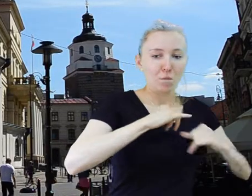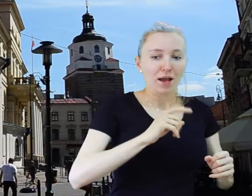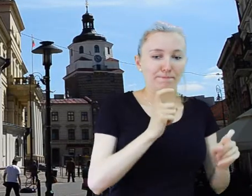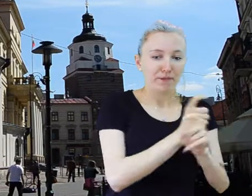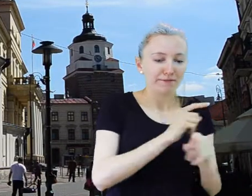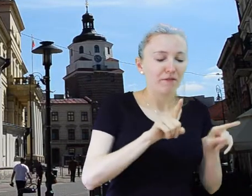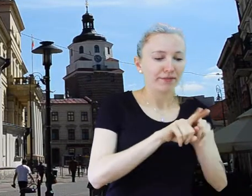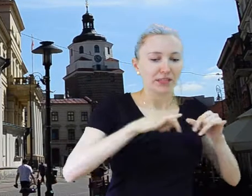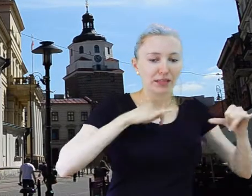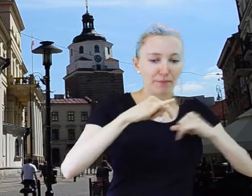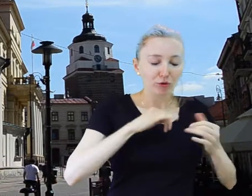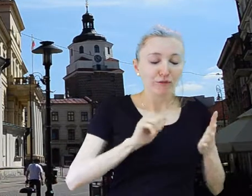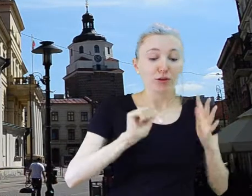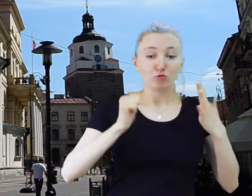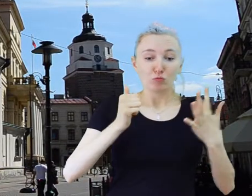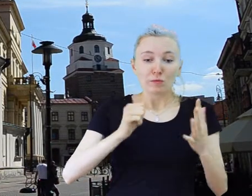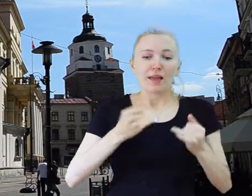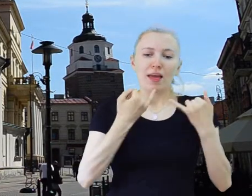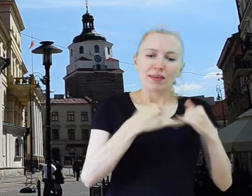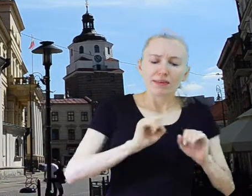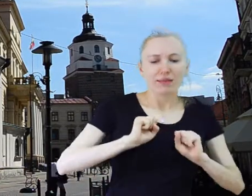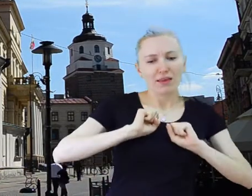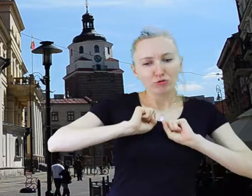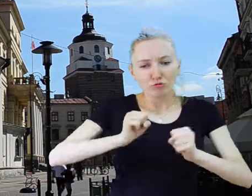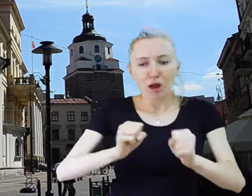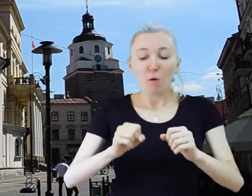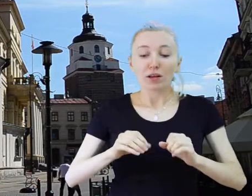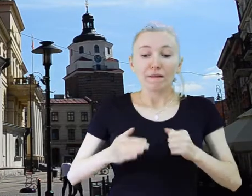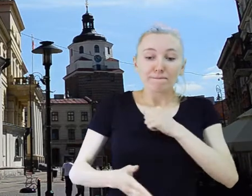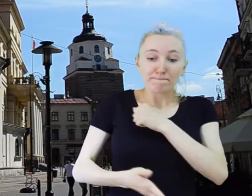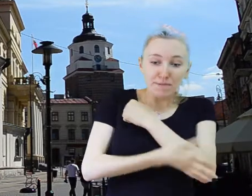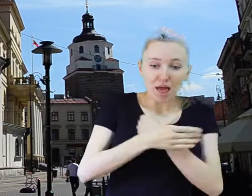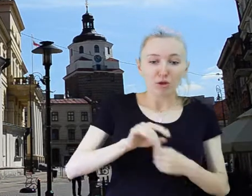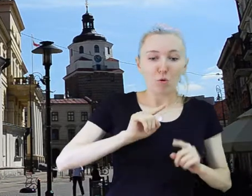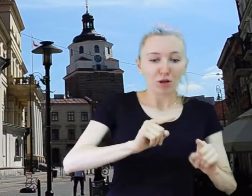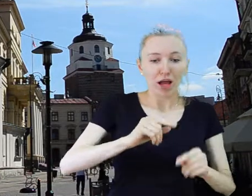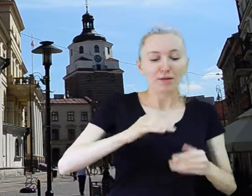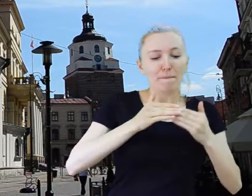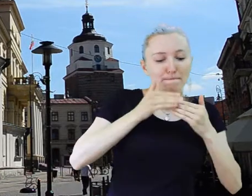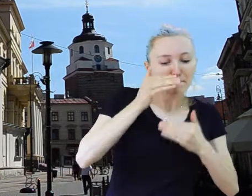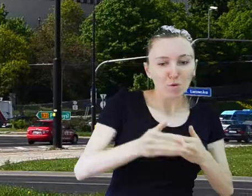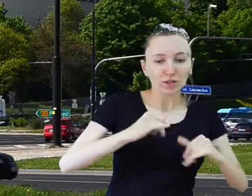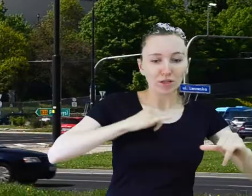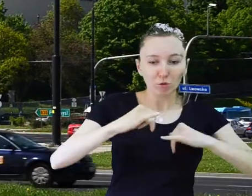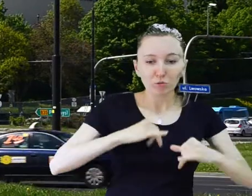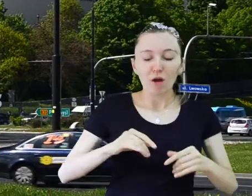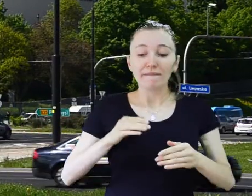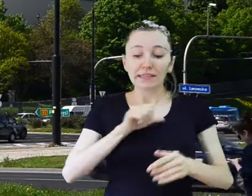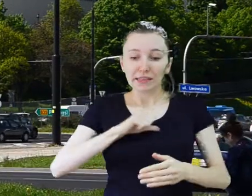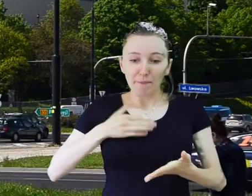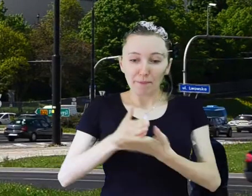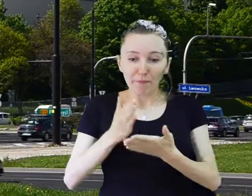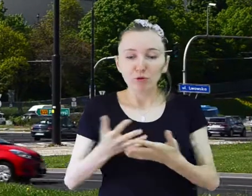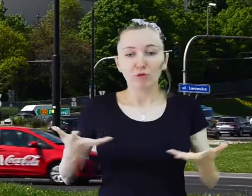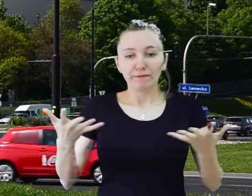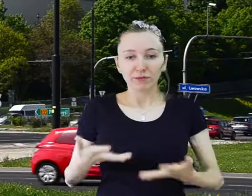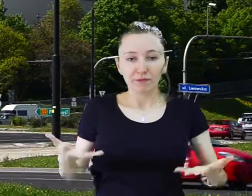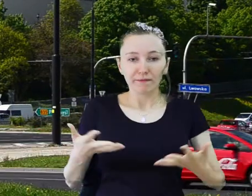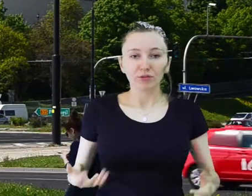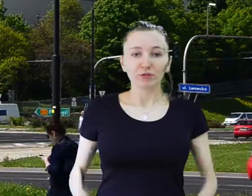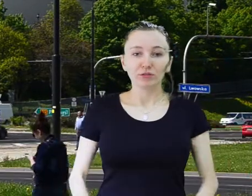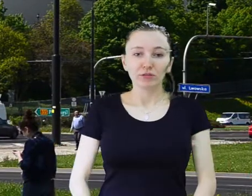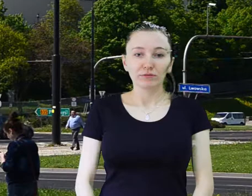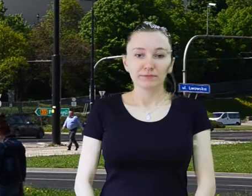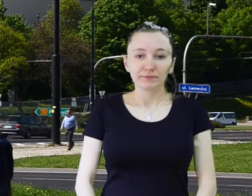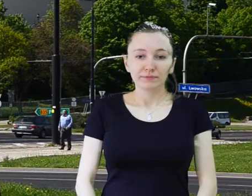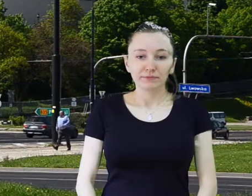władz państwowych i samorządowych, podejmowanie innych działań wspierających pozarządowe organizacje samopomocowe. Oto